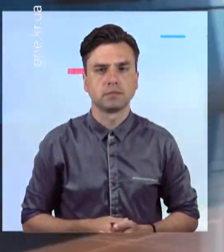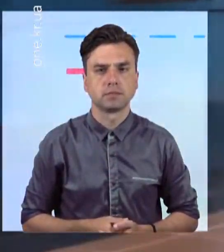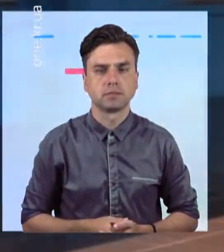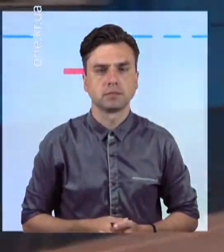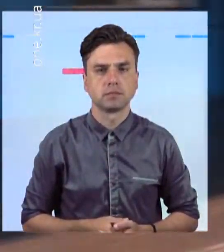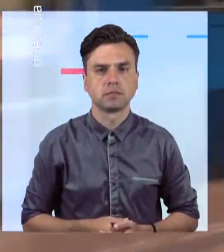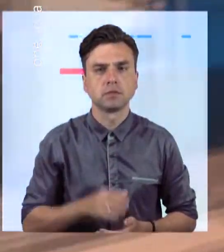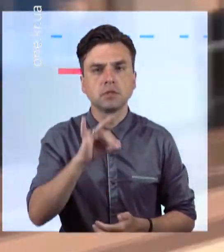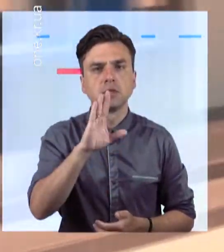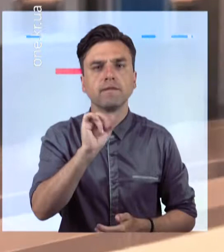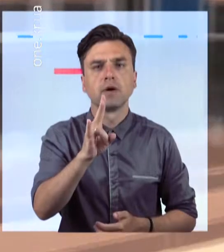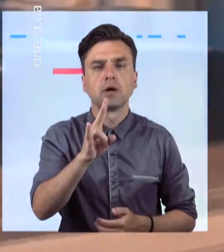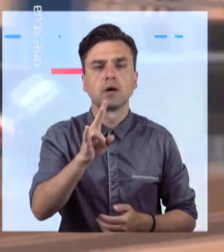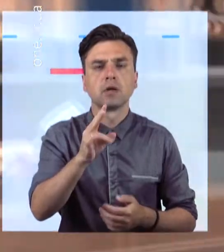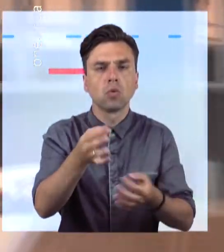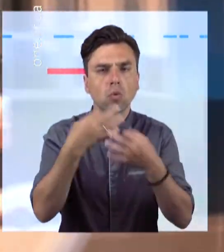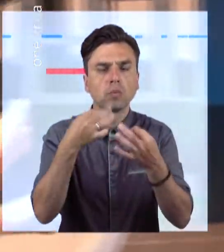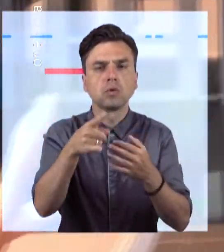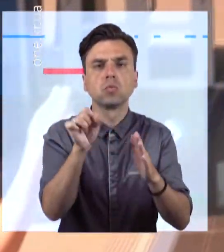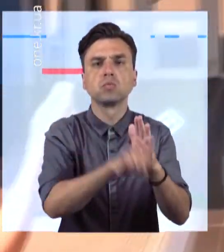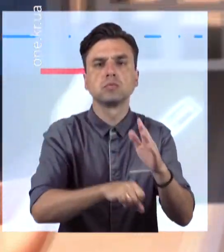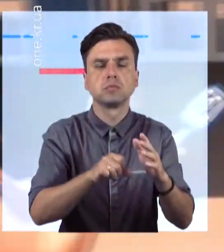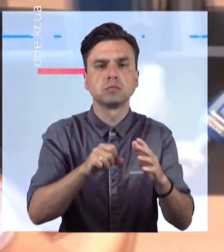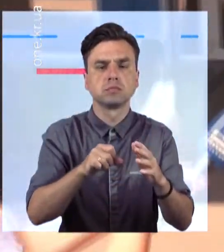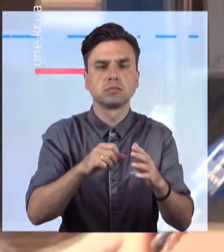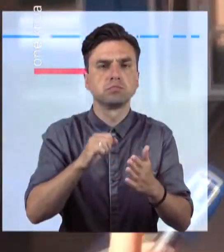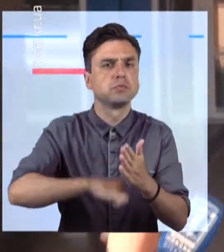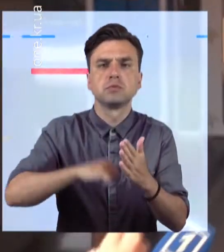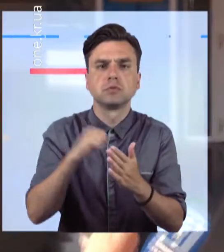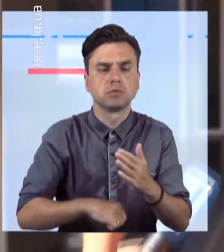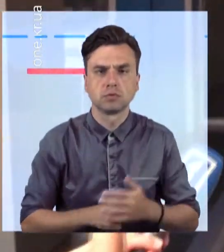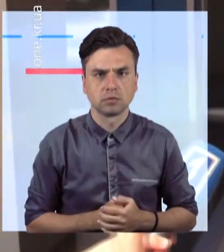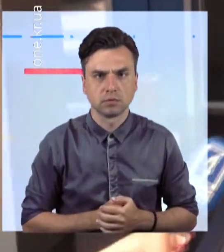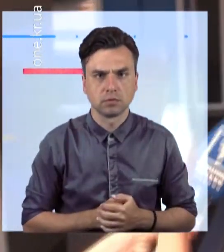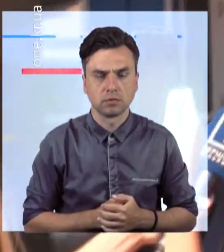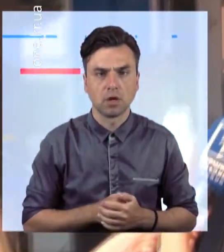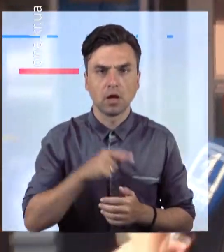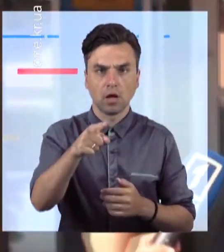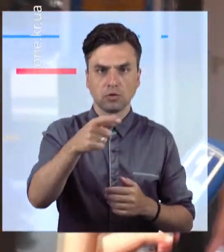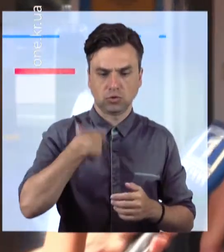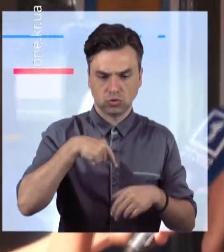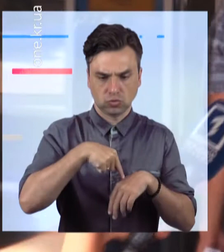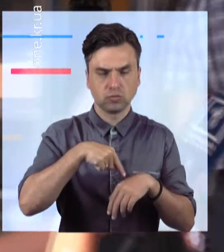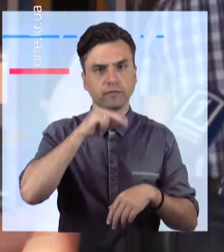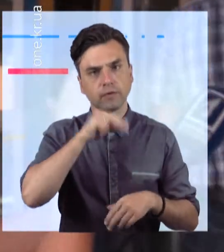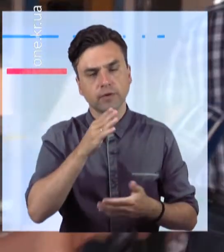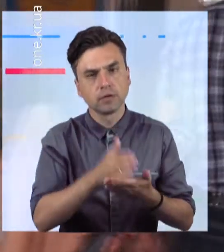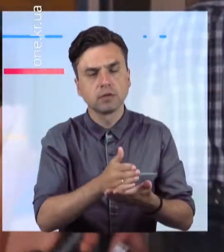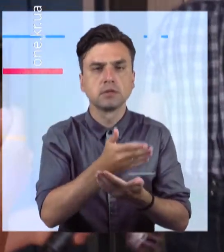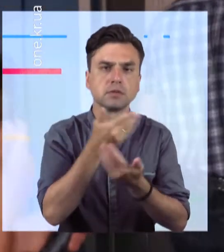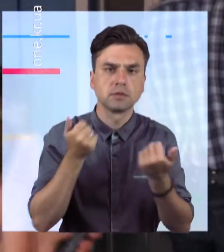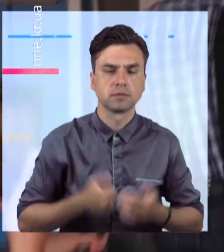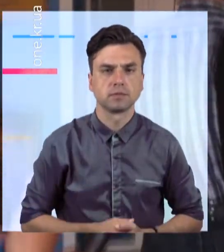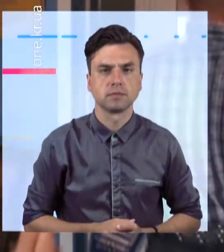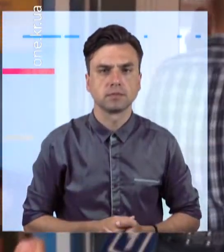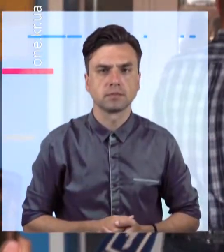Іван, скажіть, будь ласка, чому ви це зробили? Іван, чи бачаєте ви свою провину? Відповісти до